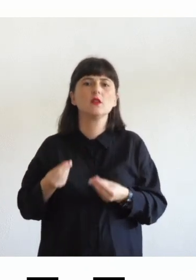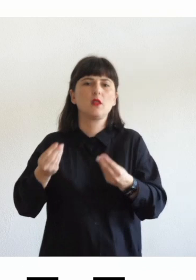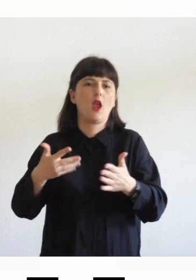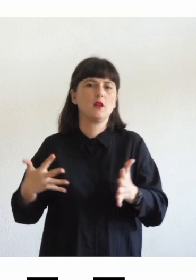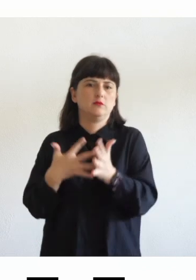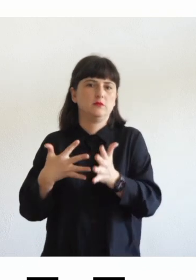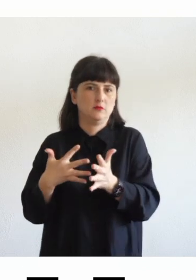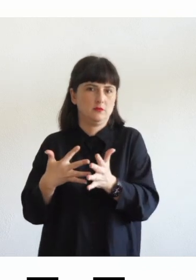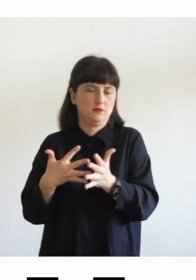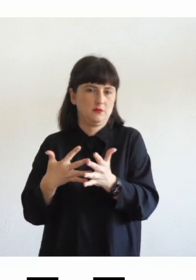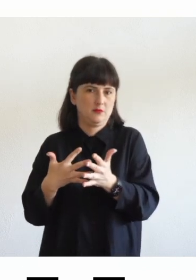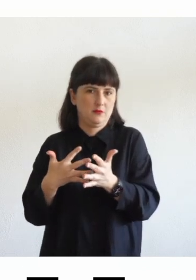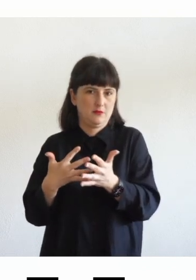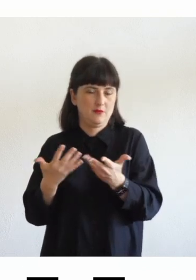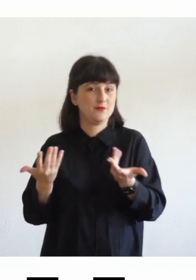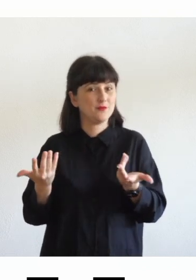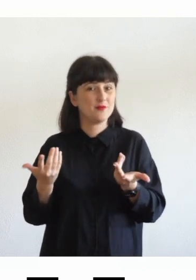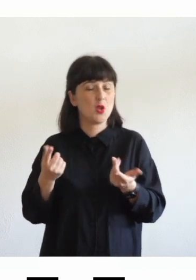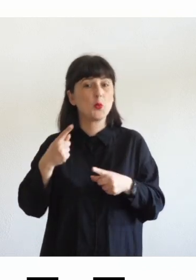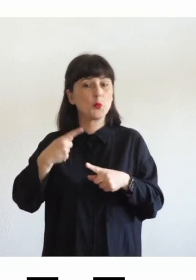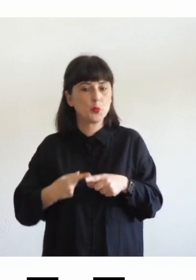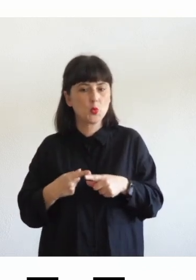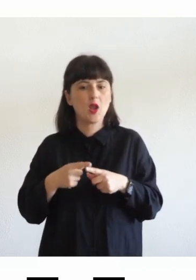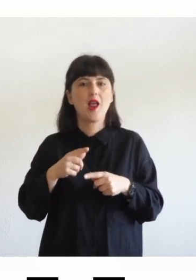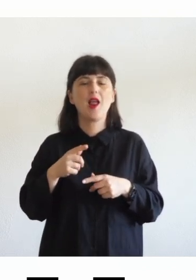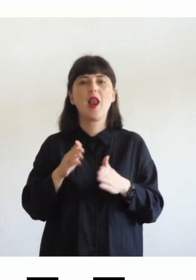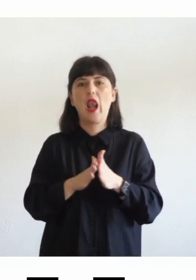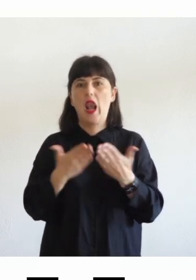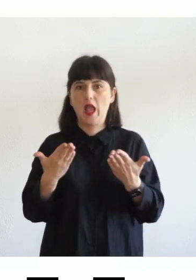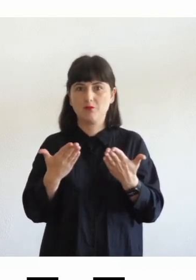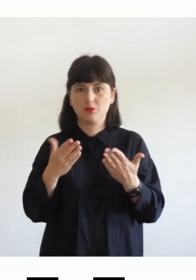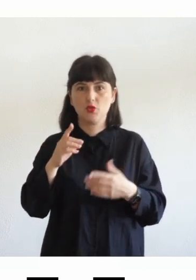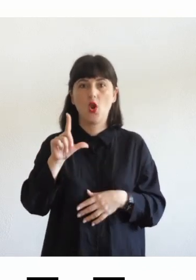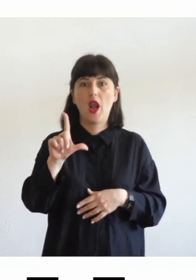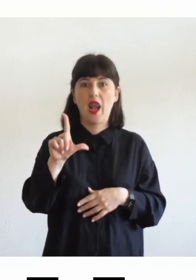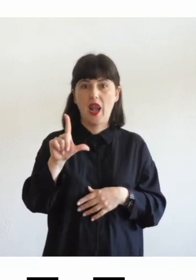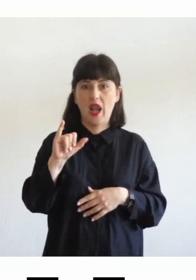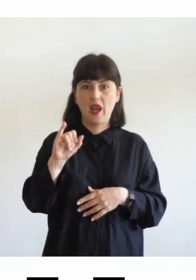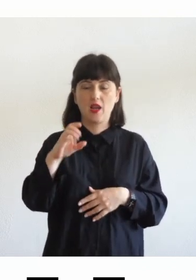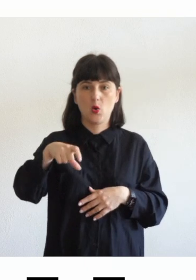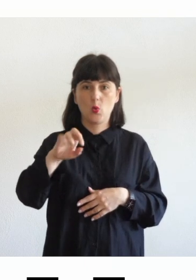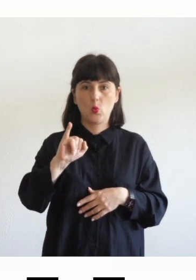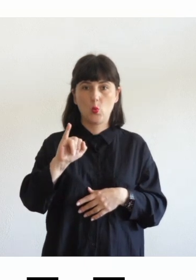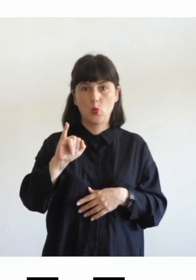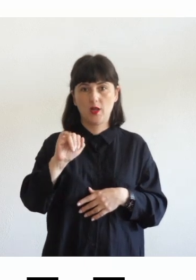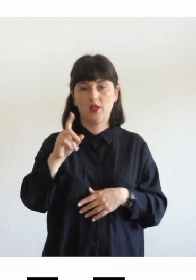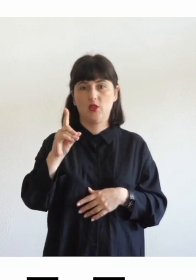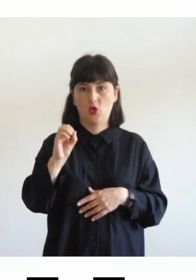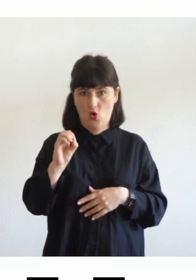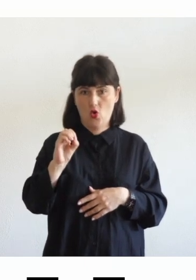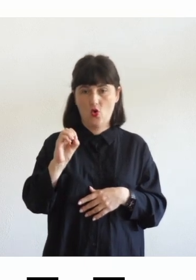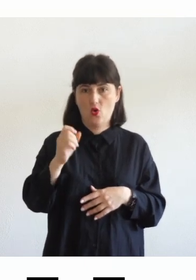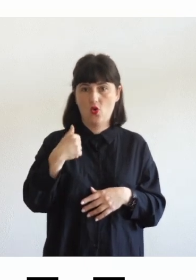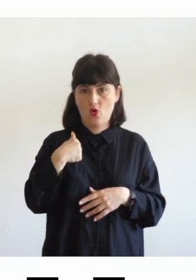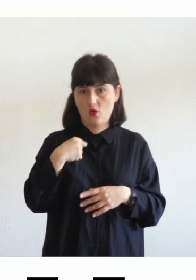inoltre il libro liquido attualmente che io sappia ma io non sono onnisciente quindi magari mi sbaglio non è uno